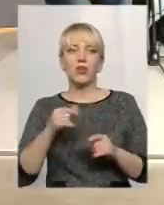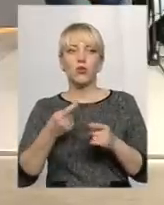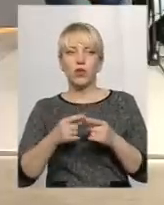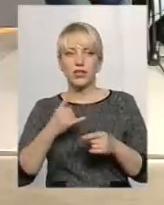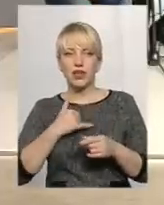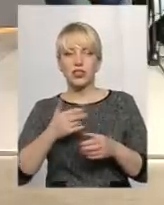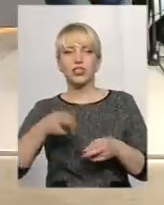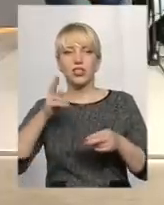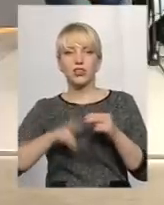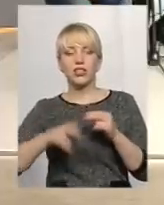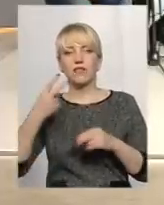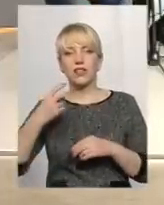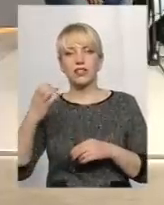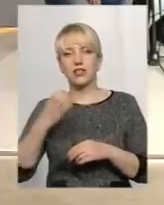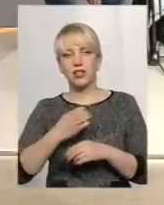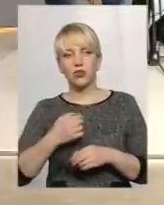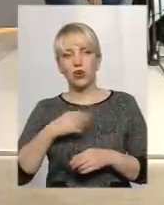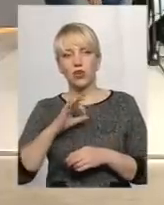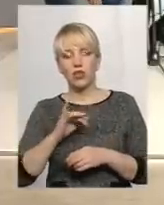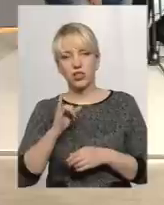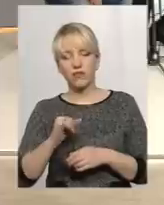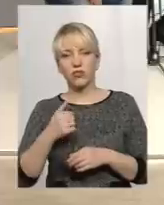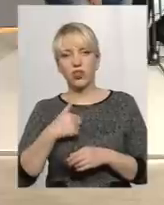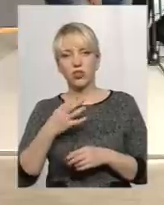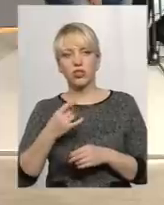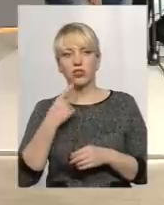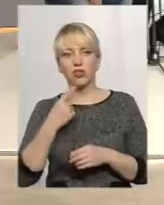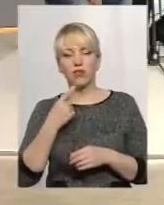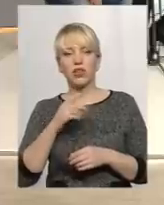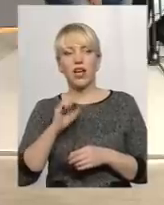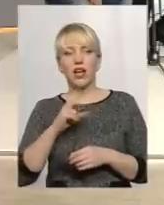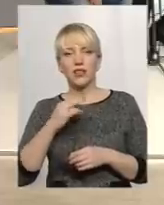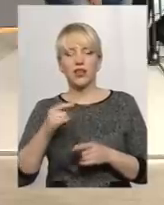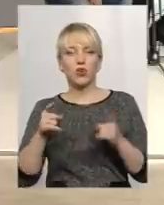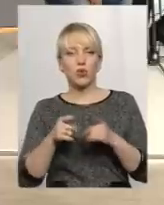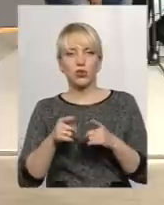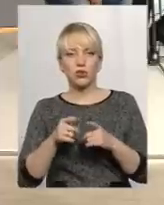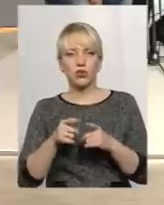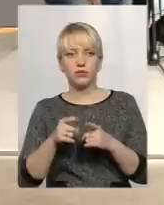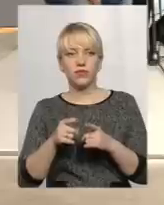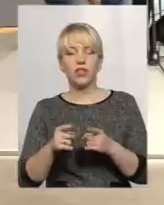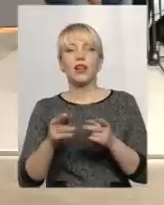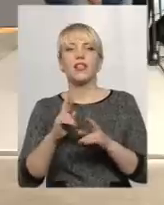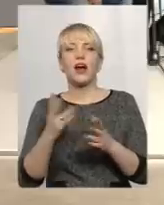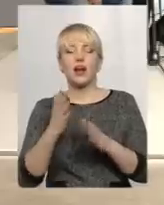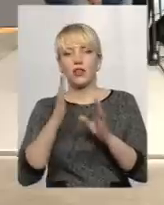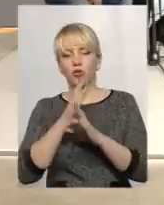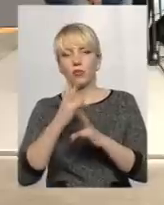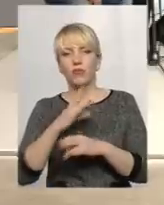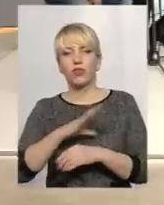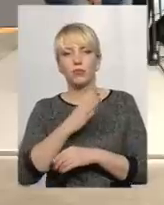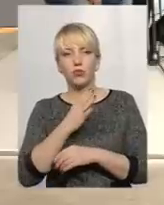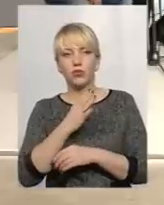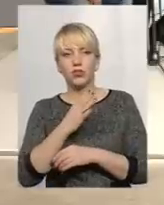залишилося 20 секунд, Олежа Івановичу. Я би хотіла все-таки зачепити ще Андрія. Буквально, дуже коротко. Яка доля має бути